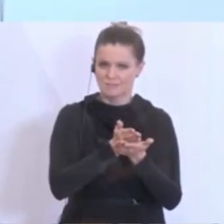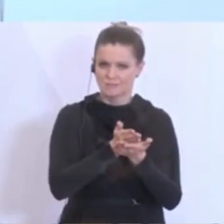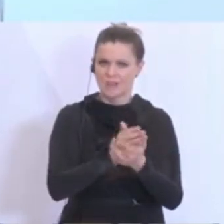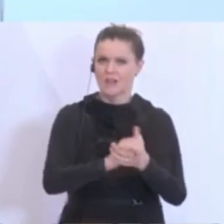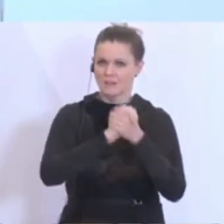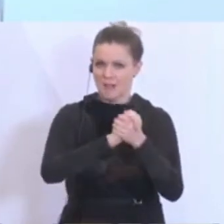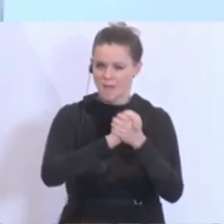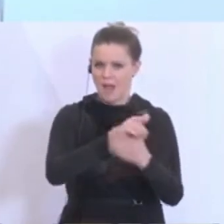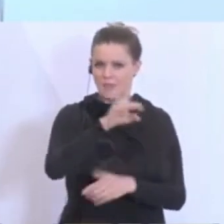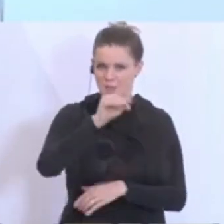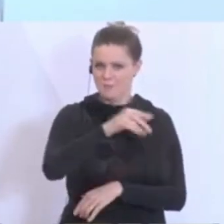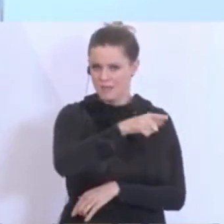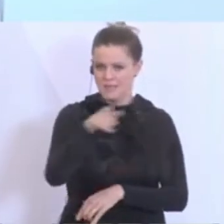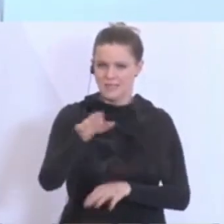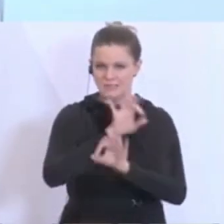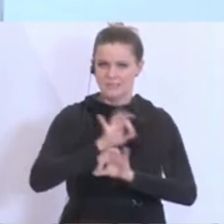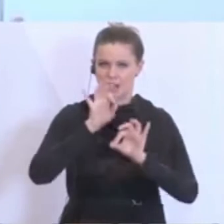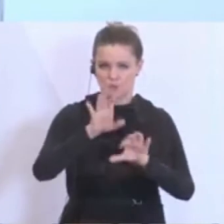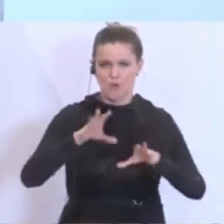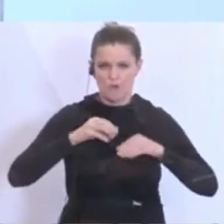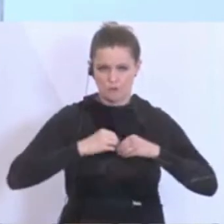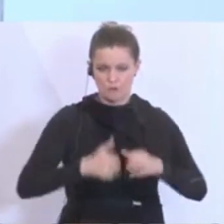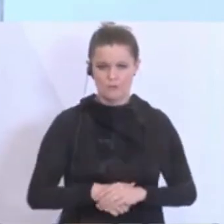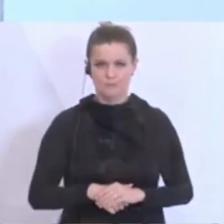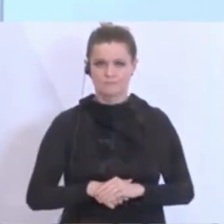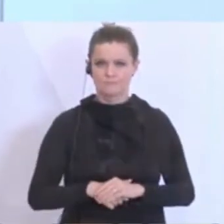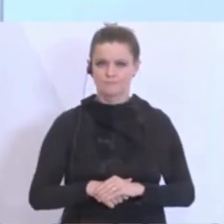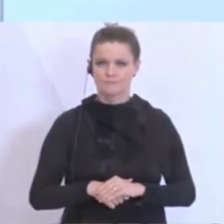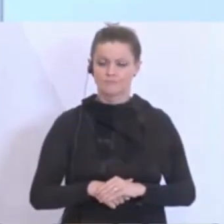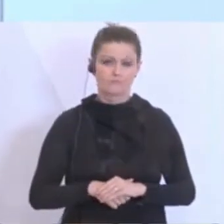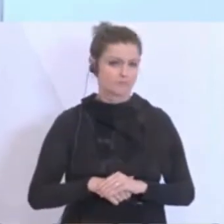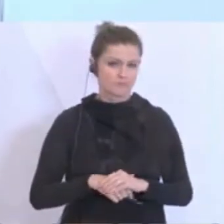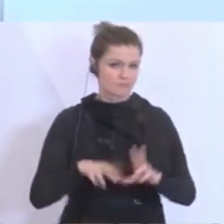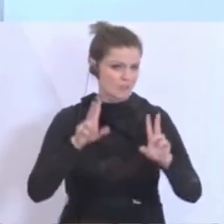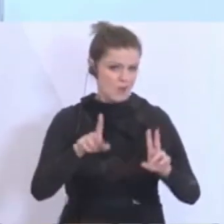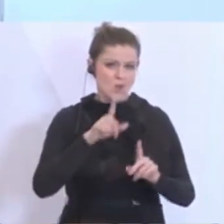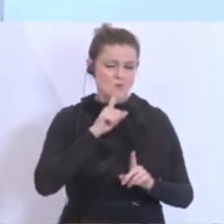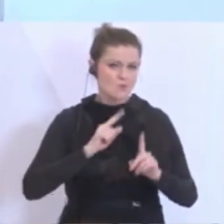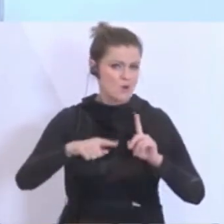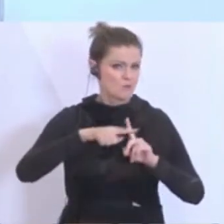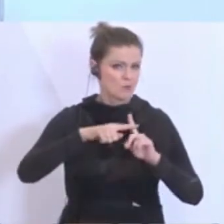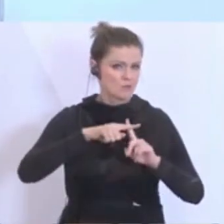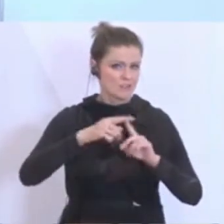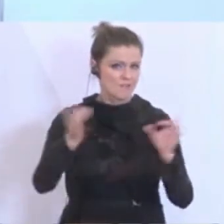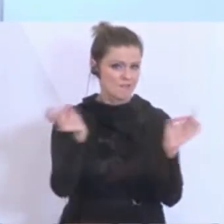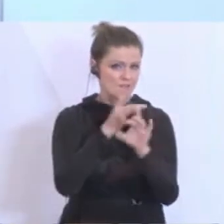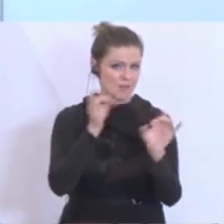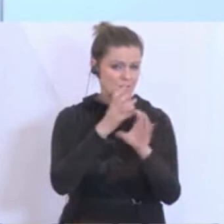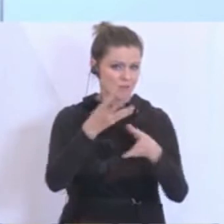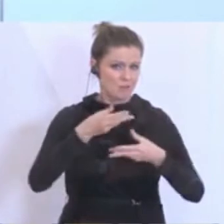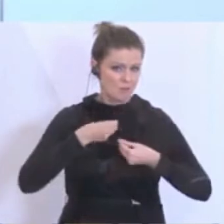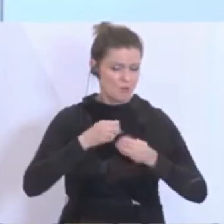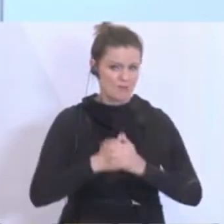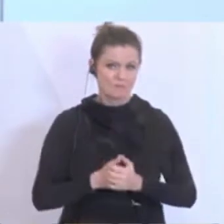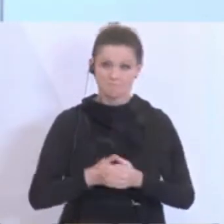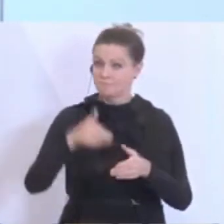Kameraden aus der Miliz aufgenommen. Es gibt der Faktor nur sehr positive Rückmeldungen dazu. Was